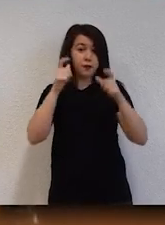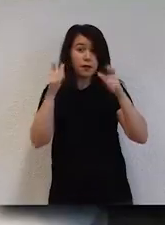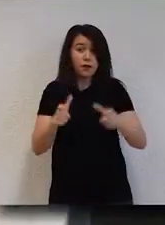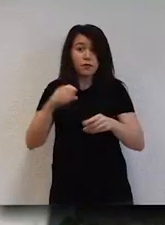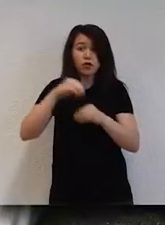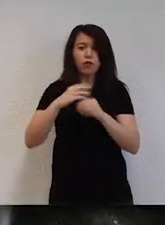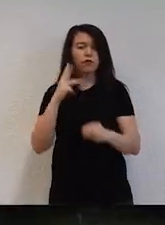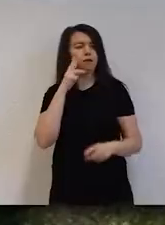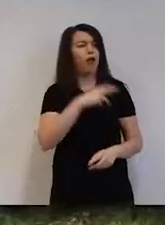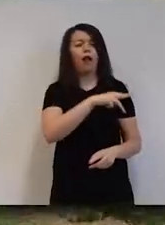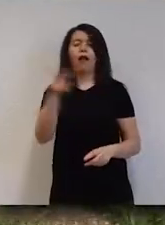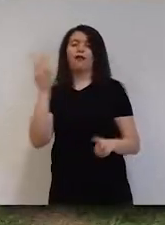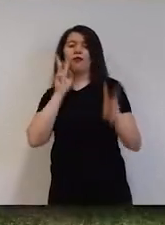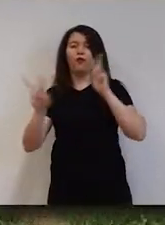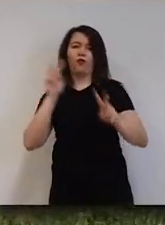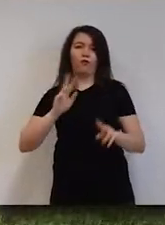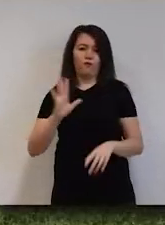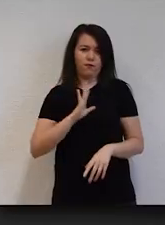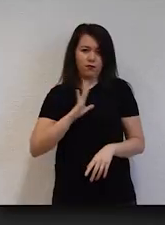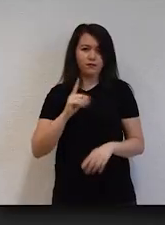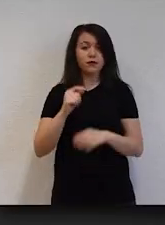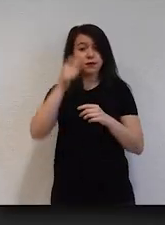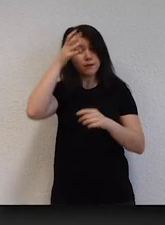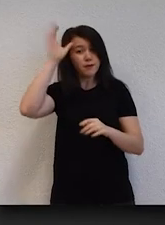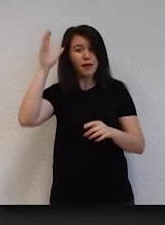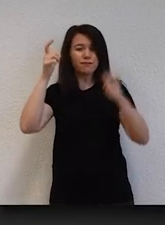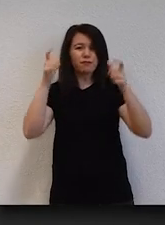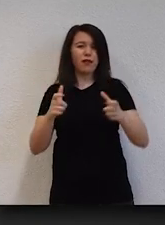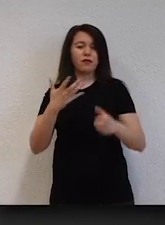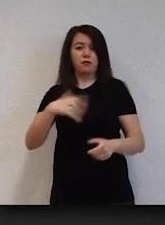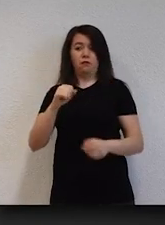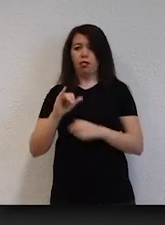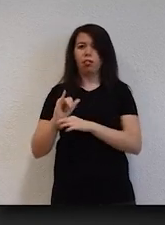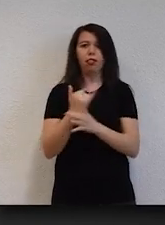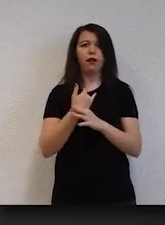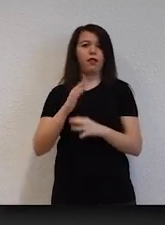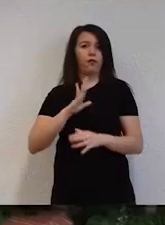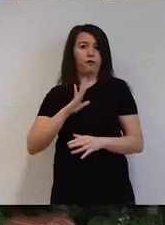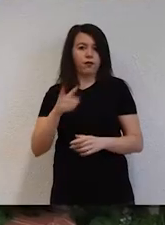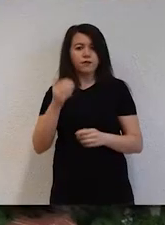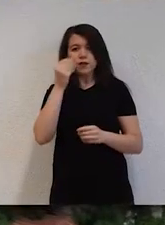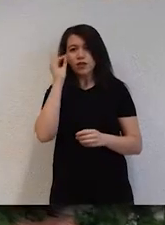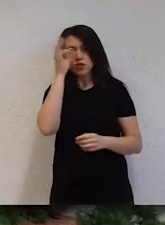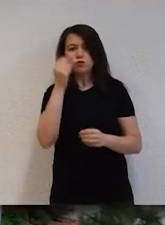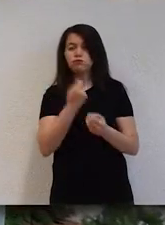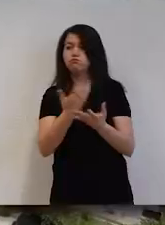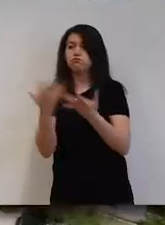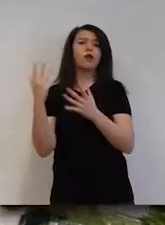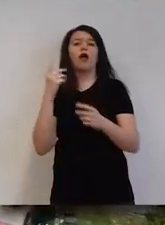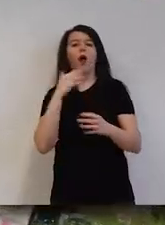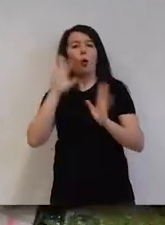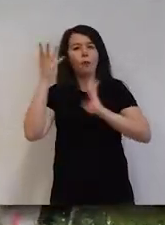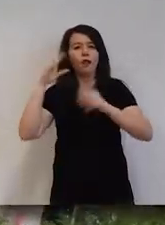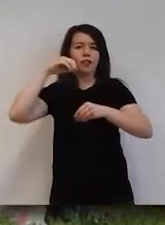yerleşkede bir tur atarak rastlayabilirsiniz. Sıhiye yerleşkemiz, kent merkezinde olmasına rağmen yeşili ve tarihi